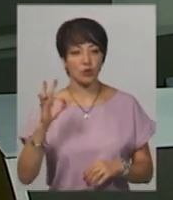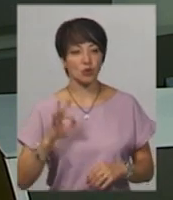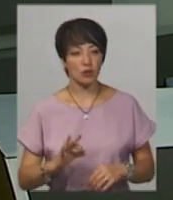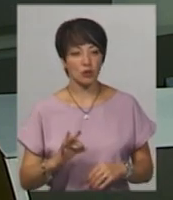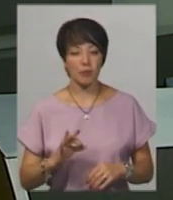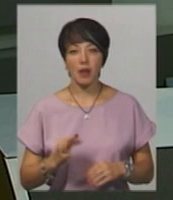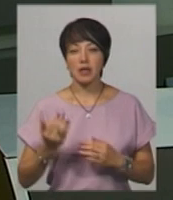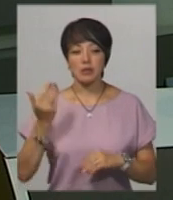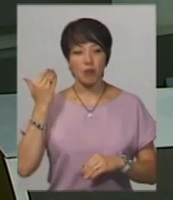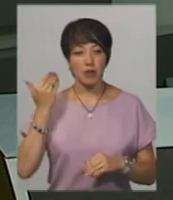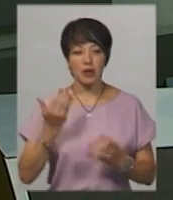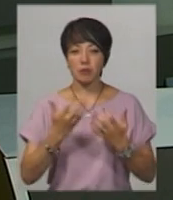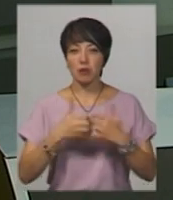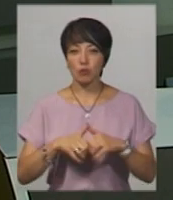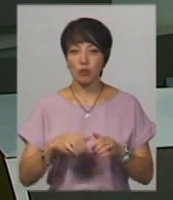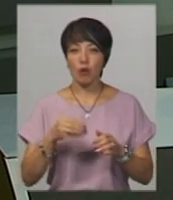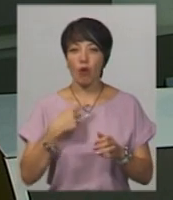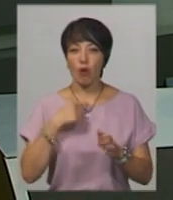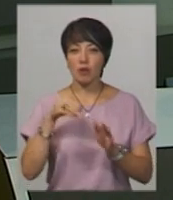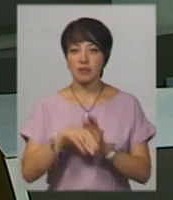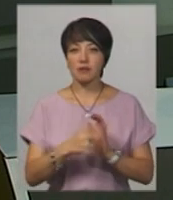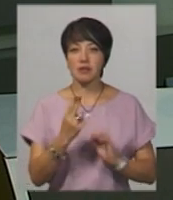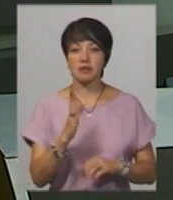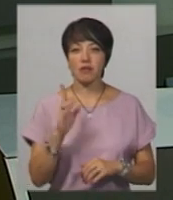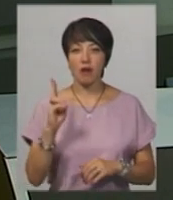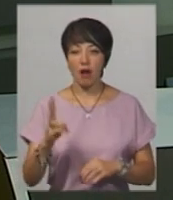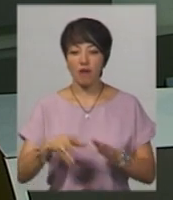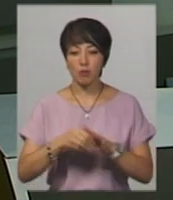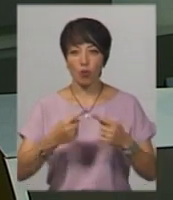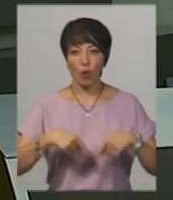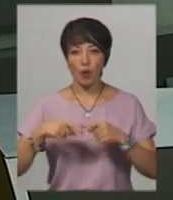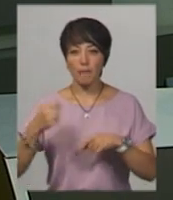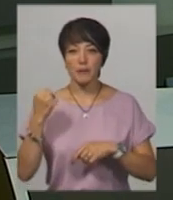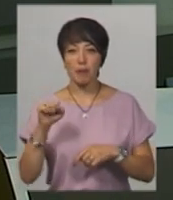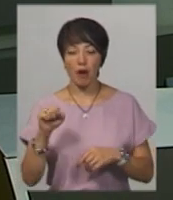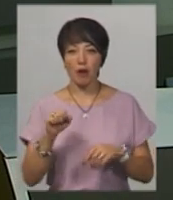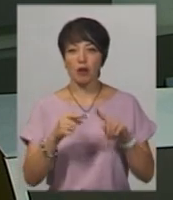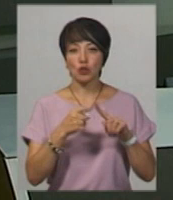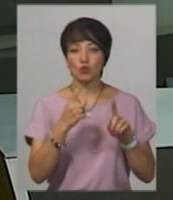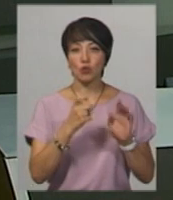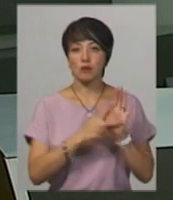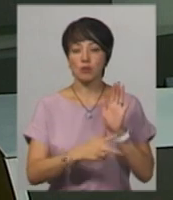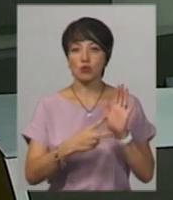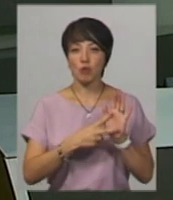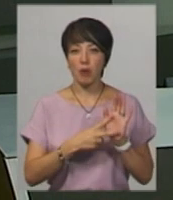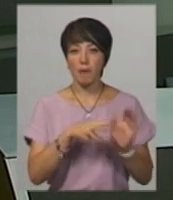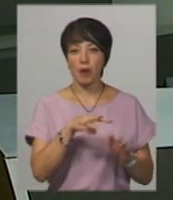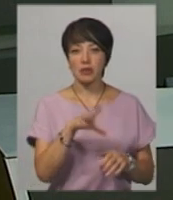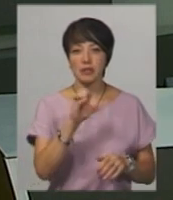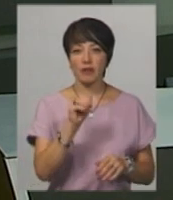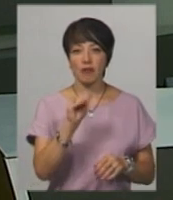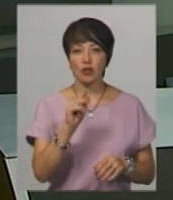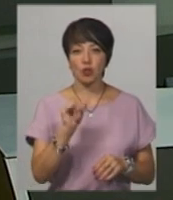За попередніми підрахунками голосів ЦВК, у виборчих округах Хмельниччини перемагають. У 187-му – Микола